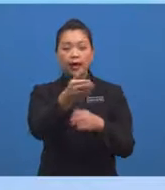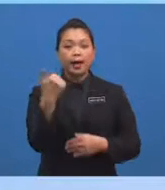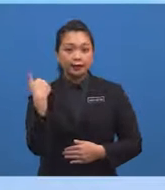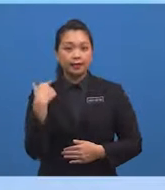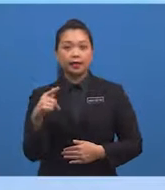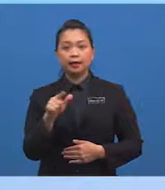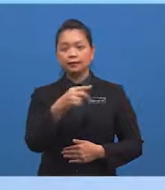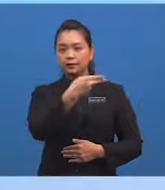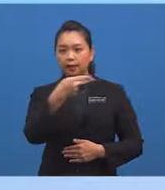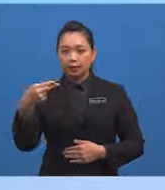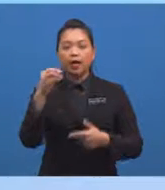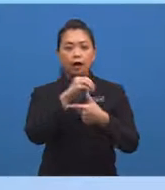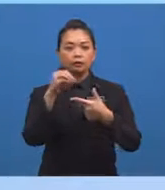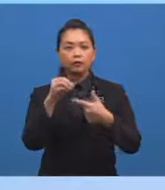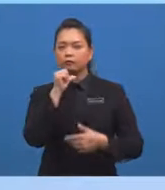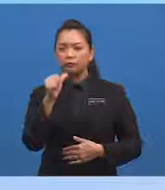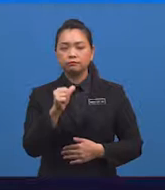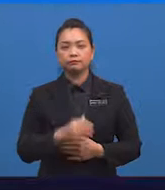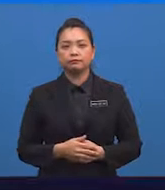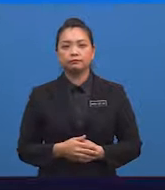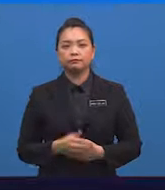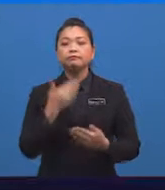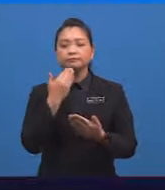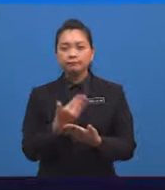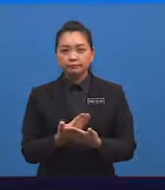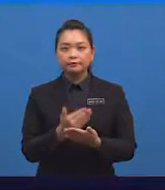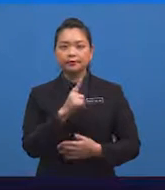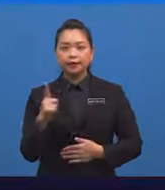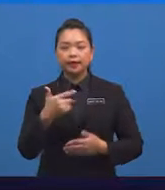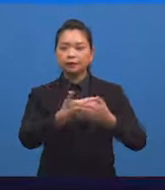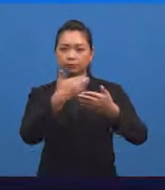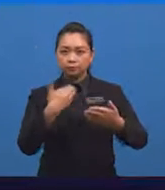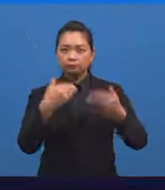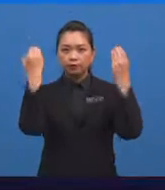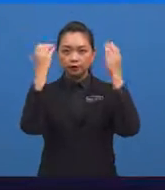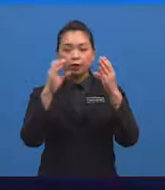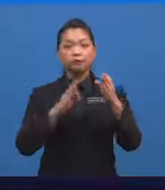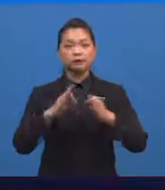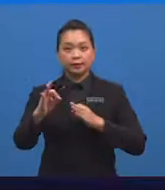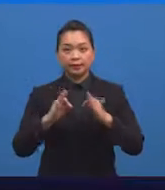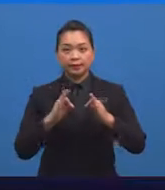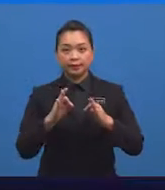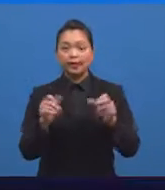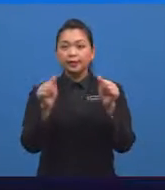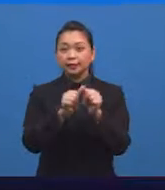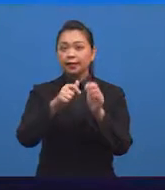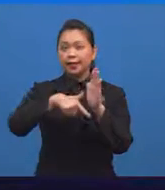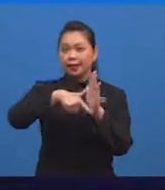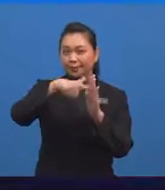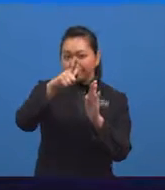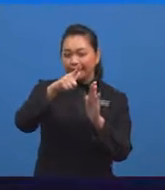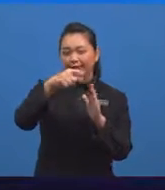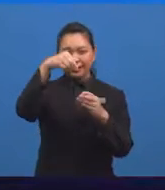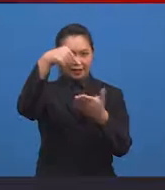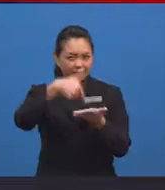adalah selari atau tidak Baiklah Sebelum Cikgu menerangkan dengan lebih